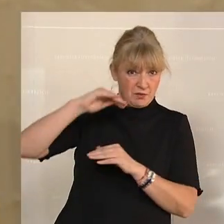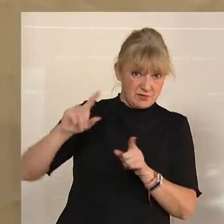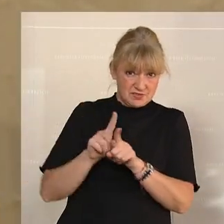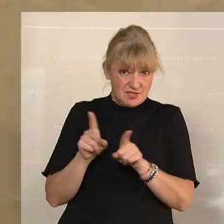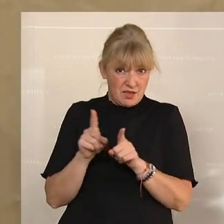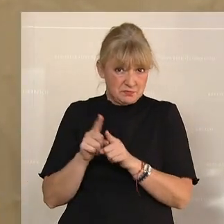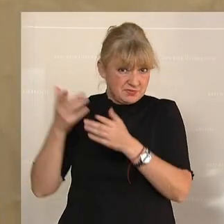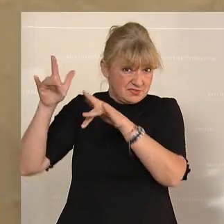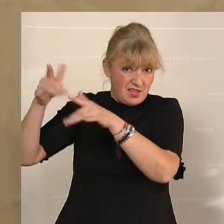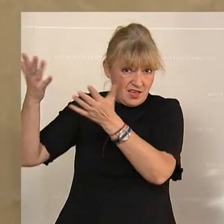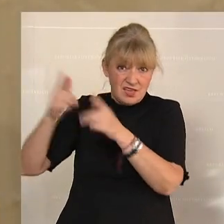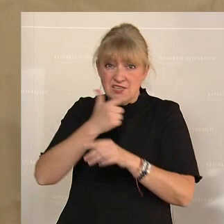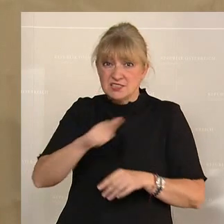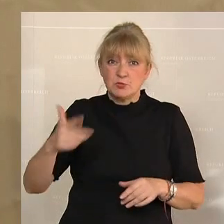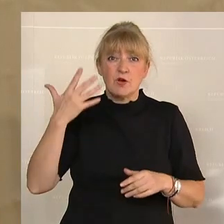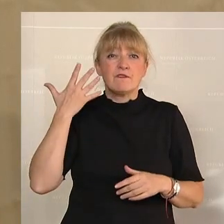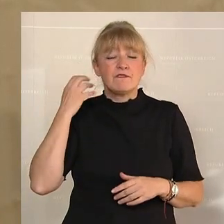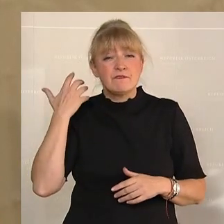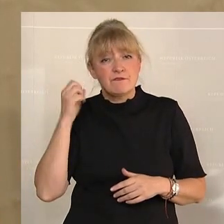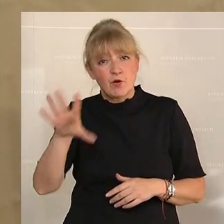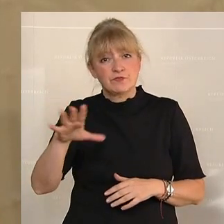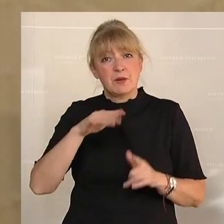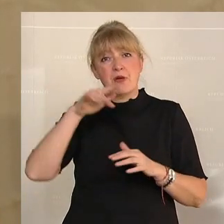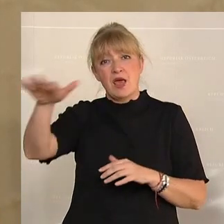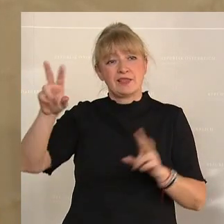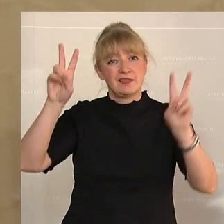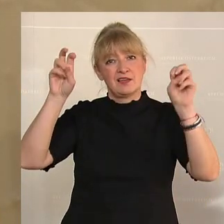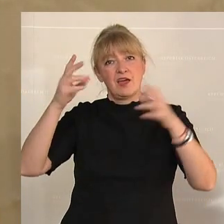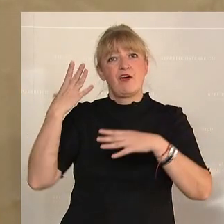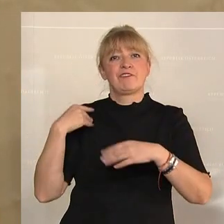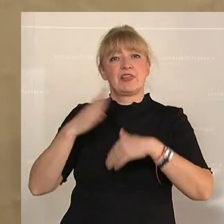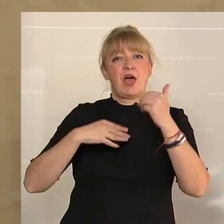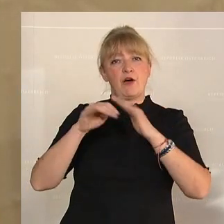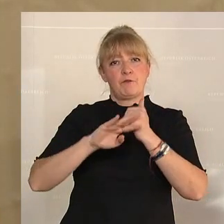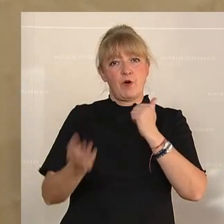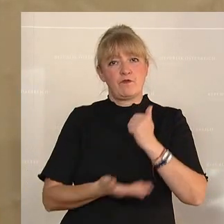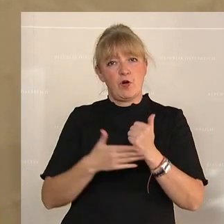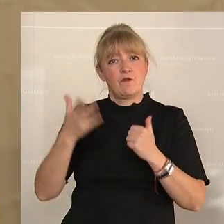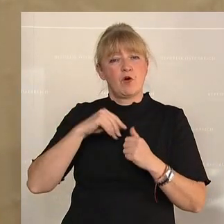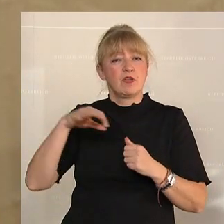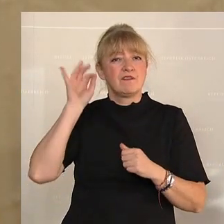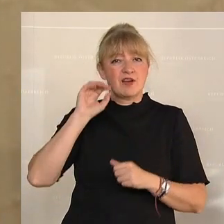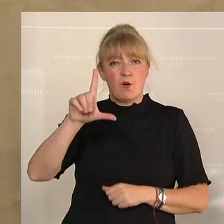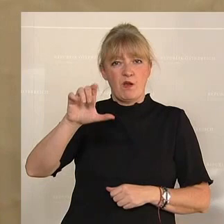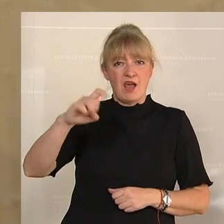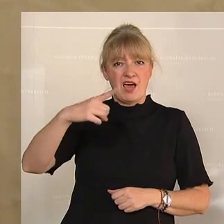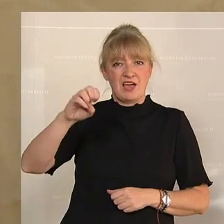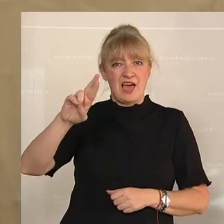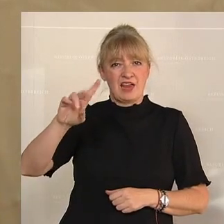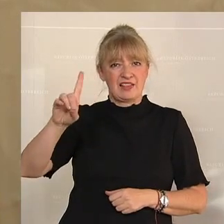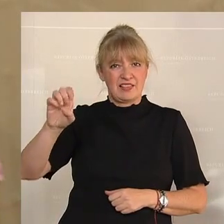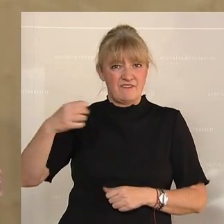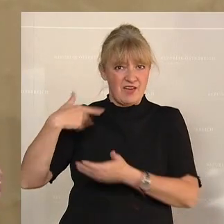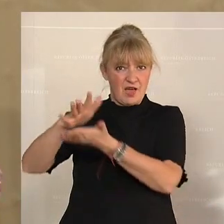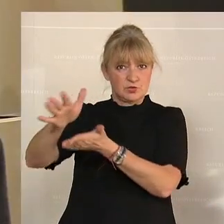fabriziert mit den 750 Milliarden, die ja als sogenannter Wiederaufbaufonds von der Frau Lagarde ausgegeben